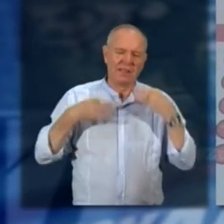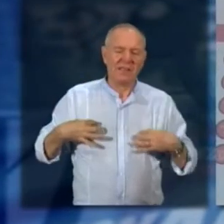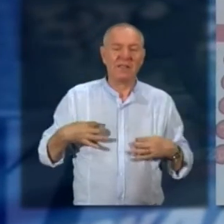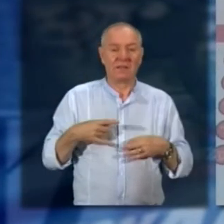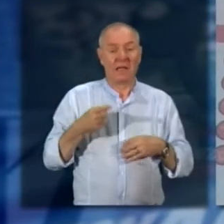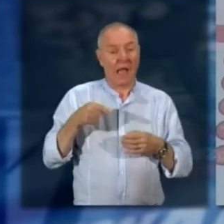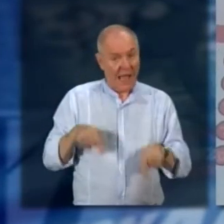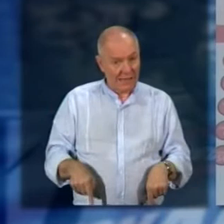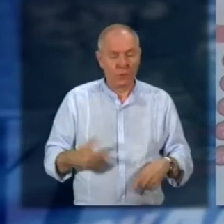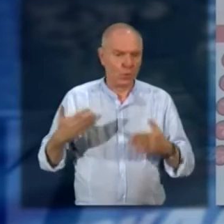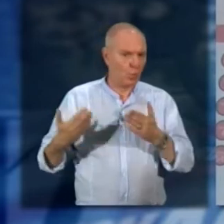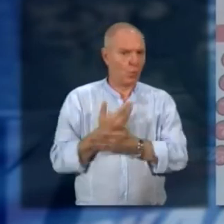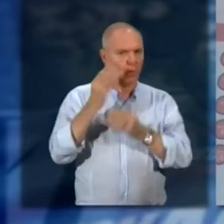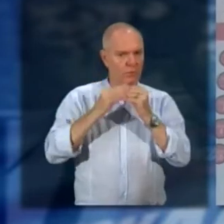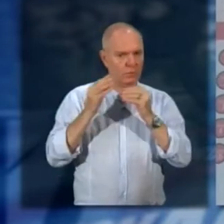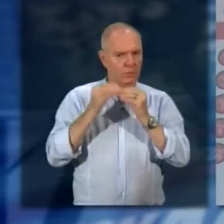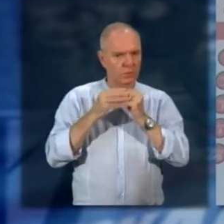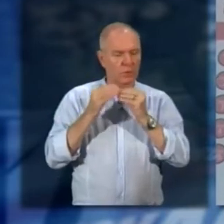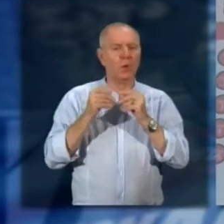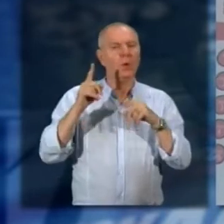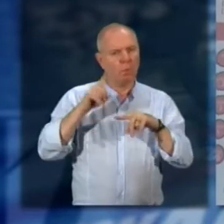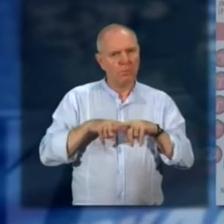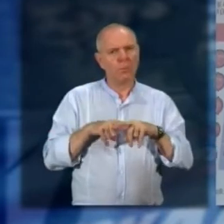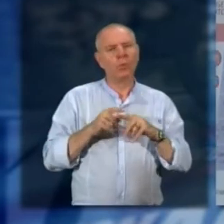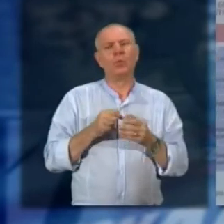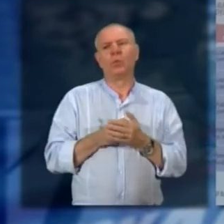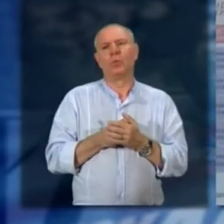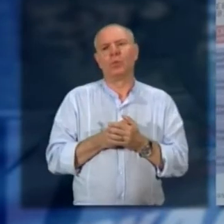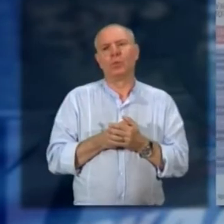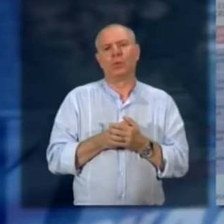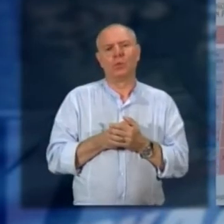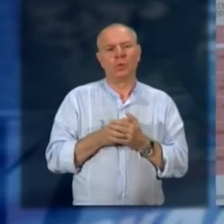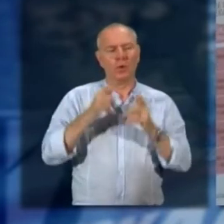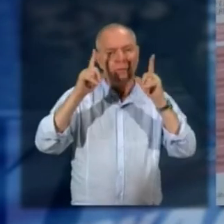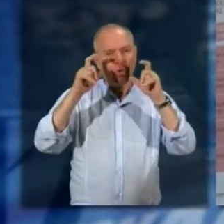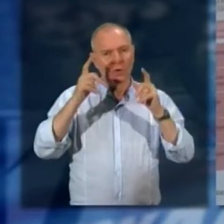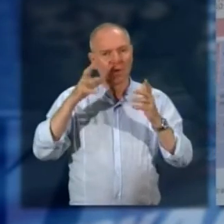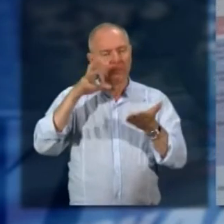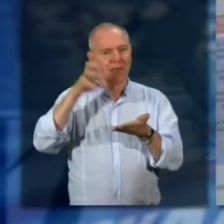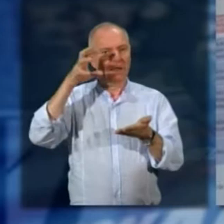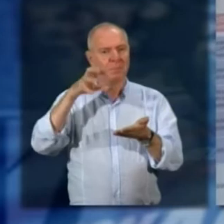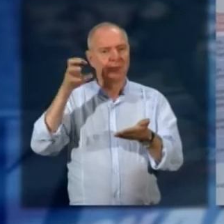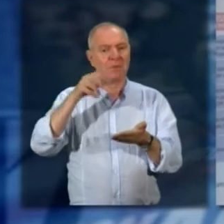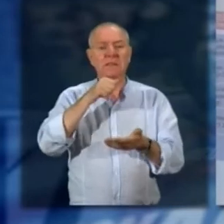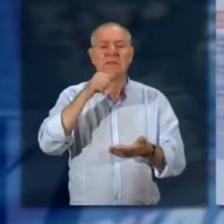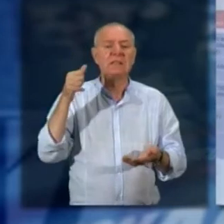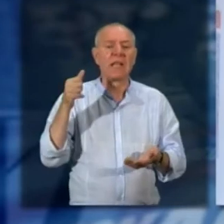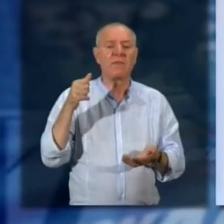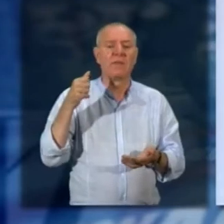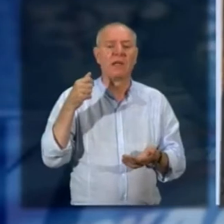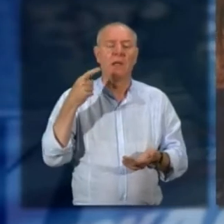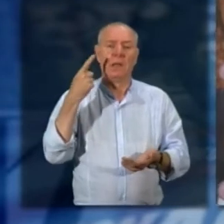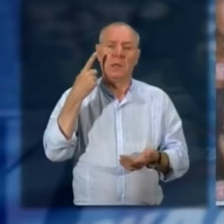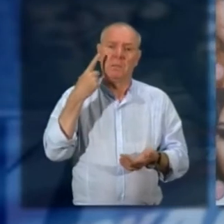completamente e verrà dotato anche di una macchina fotografica che servirà a completare